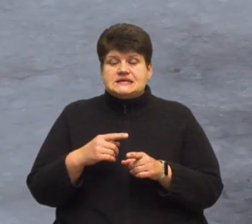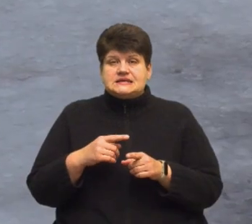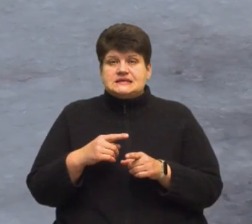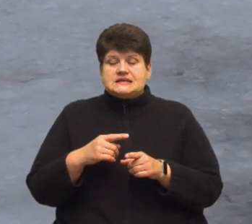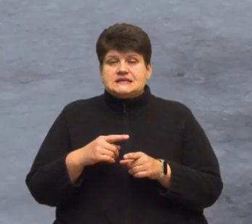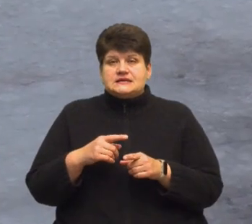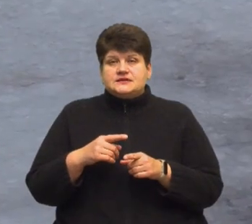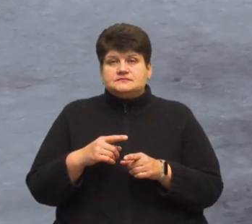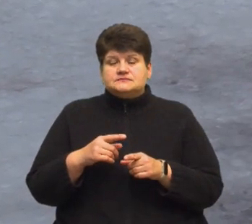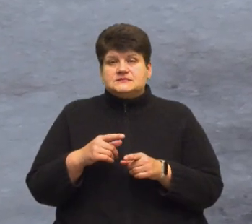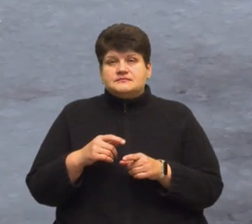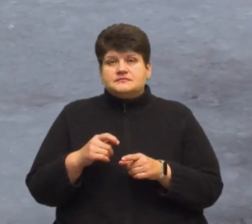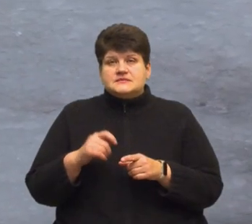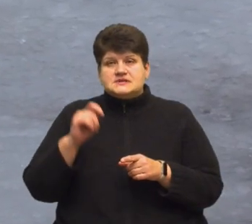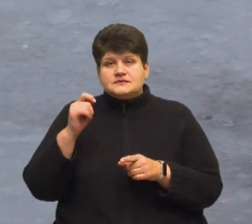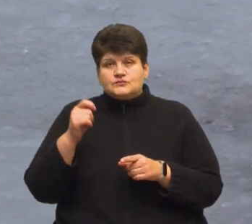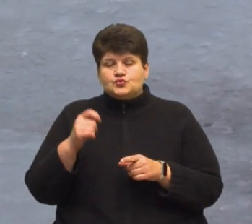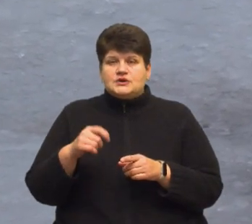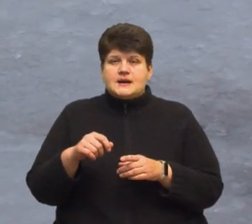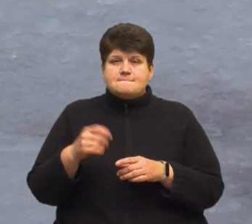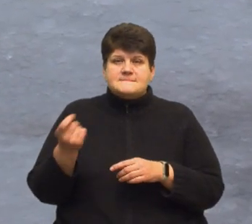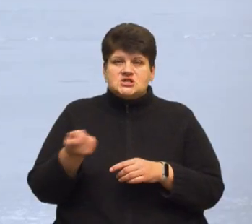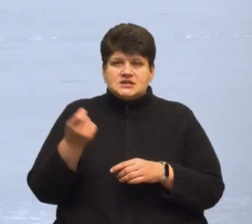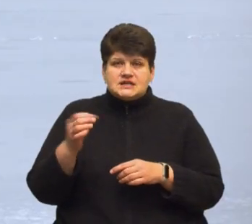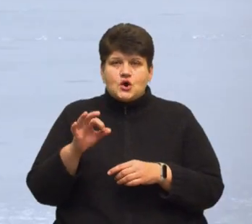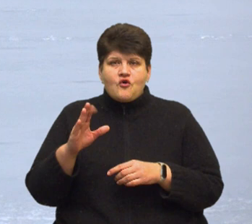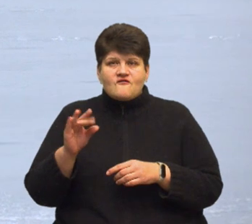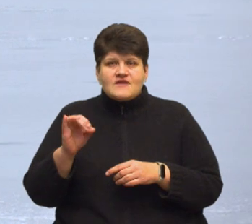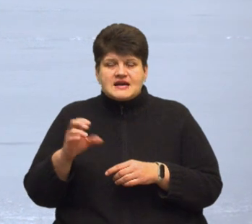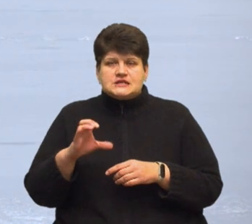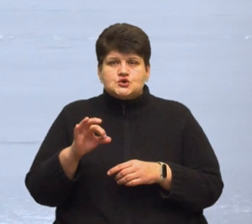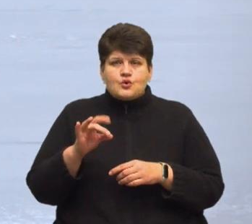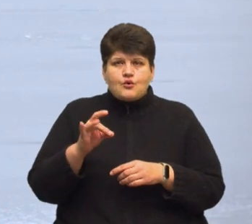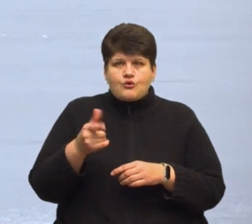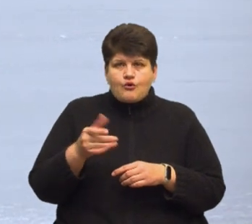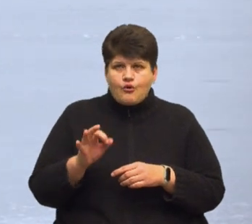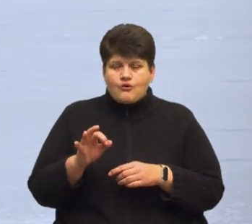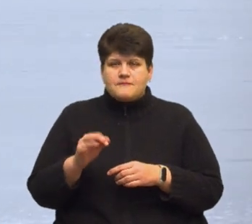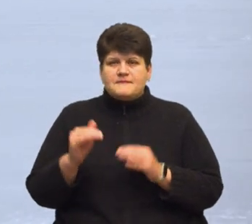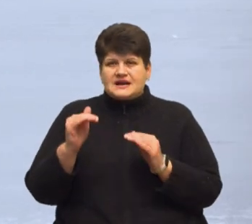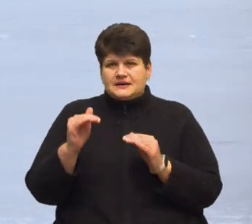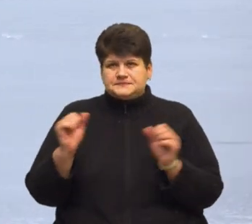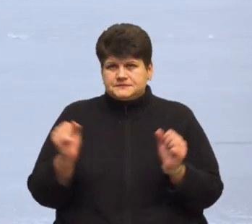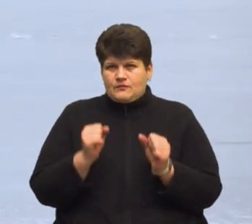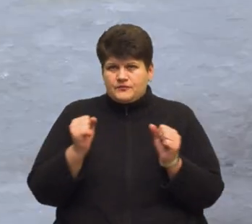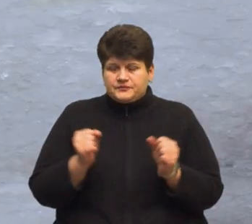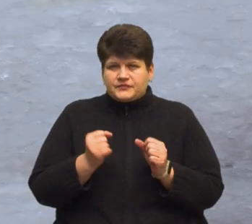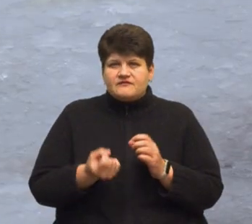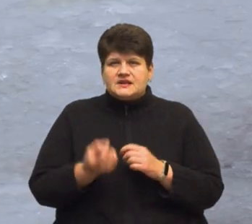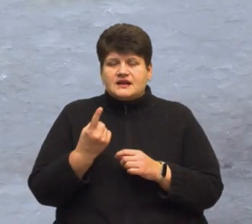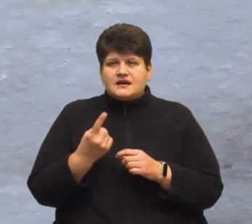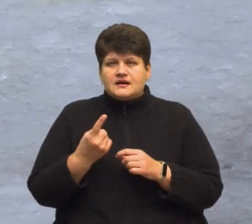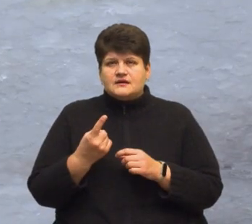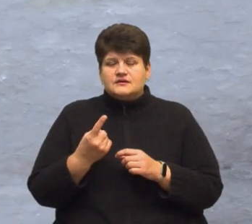Пшениця, овес, ячмінь, просу, сорго. При низьких температурах виникають виразки у